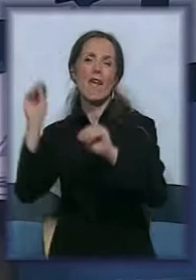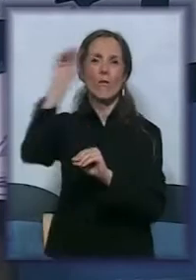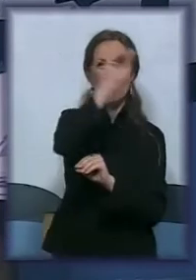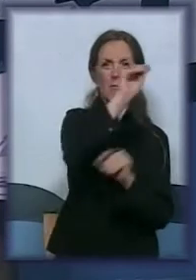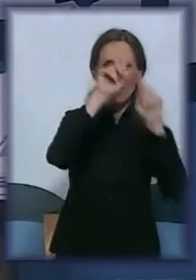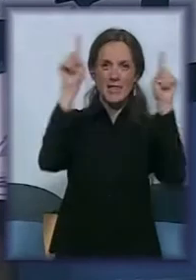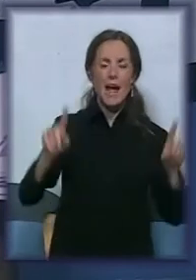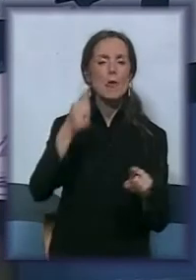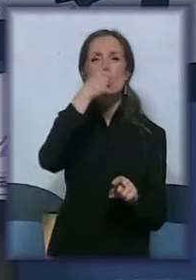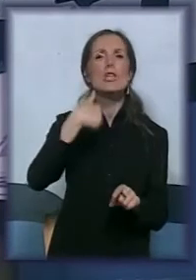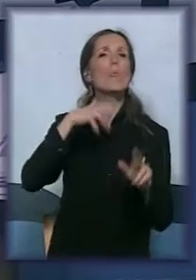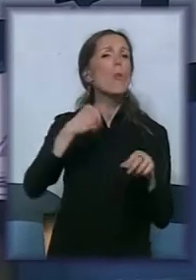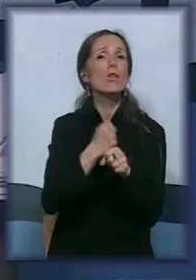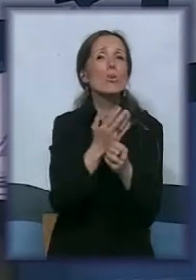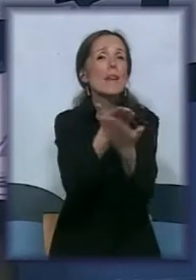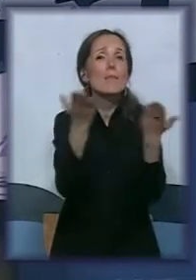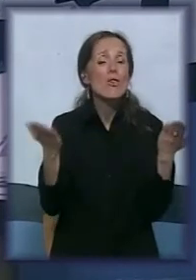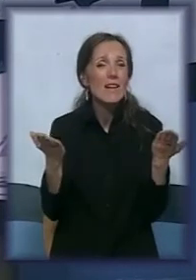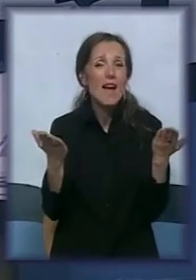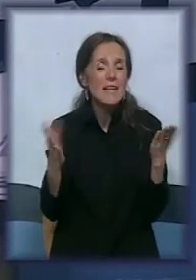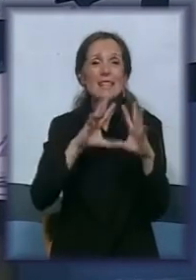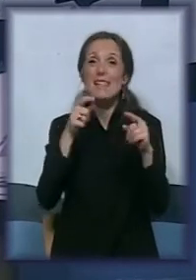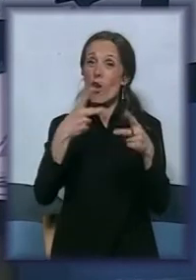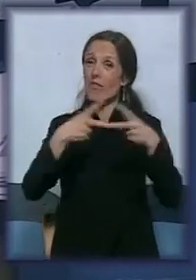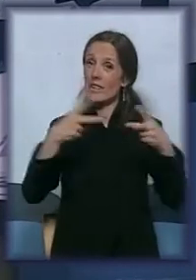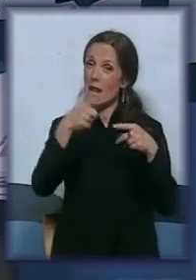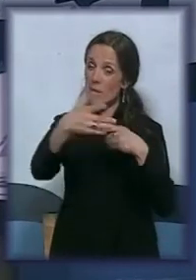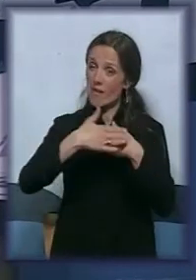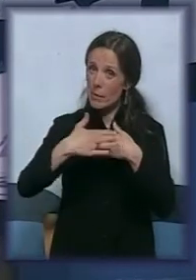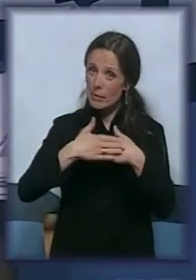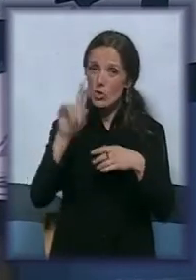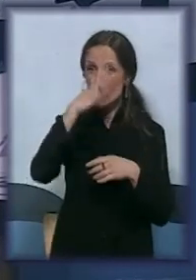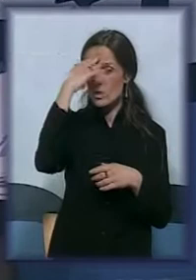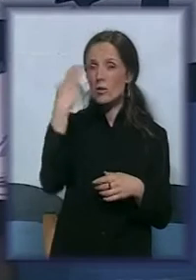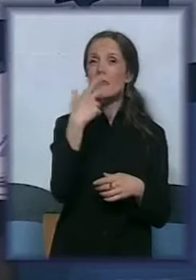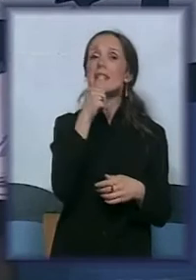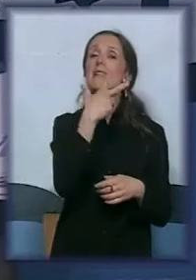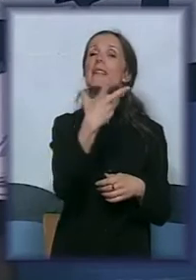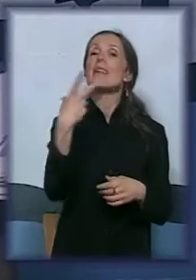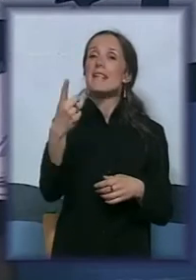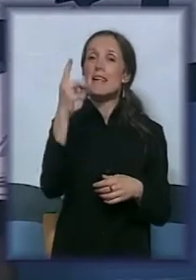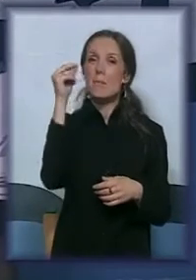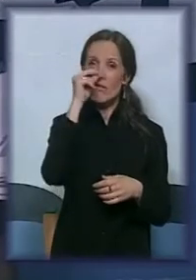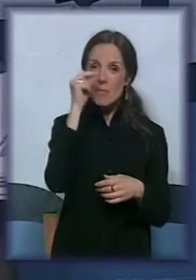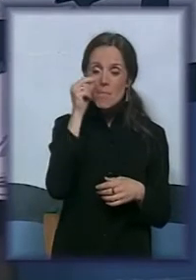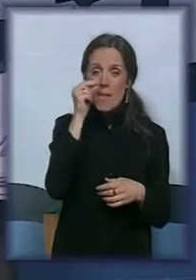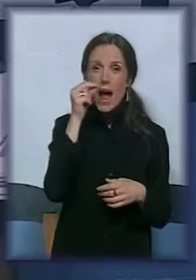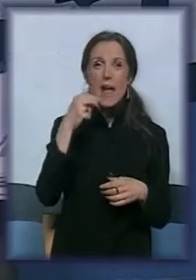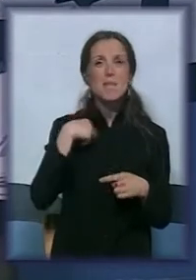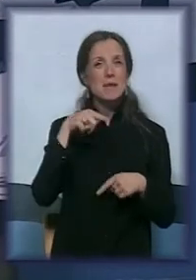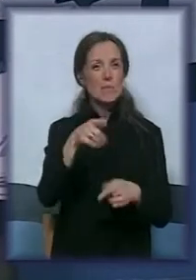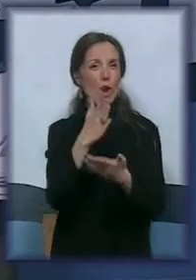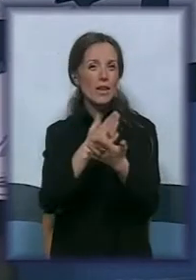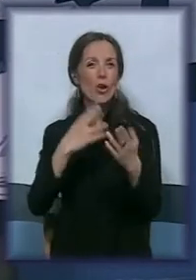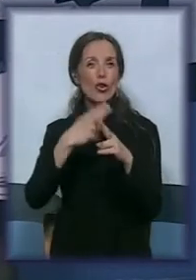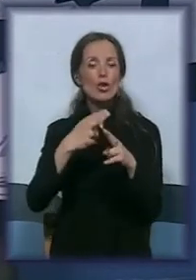da uradimo za vas, to je da vam samo sve ove teme približimo. Nemojte da zaboravite 30. i 31. Mi smo onaj deo koji